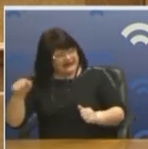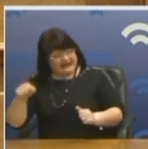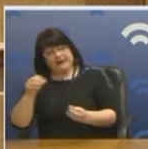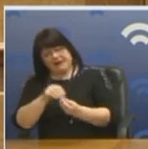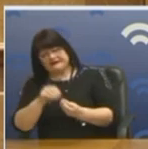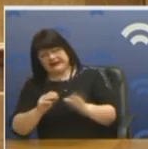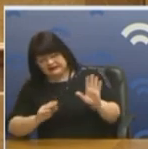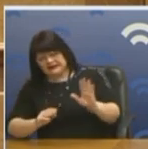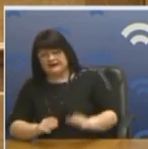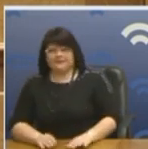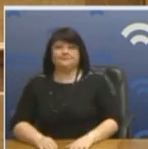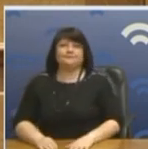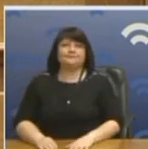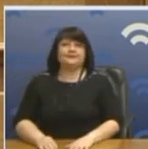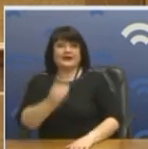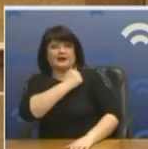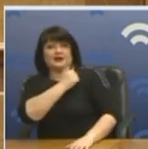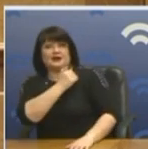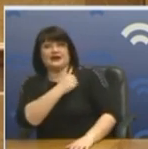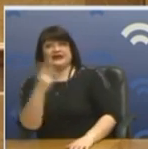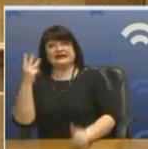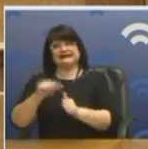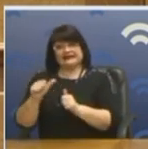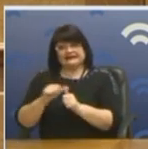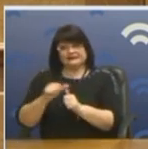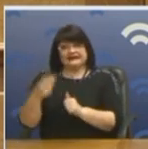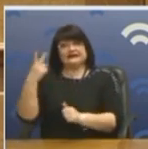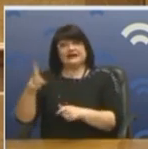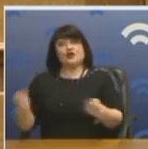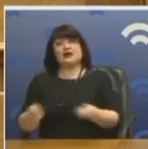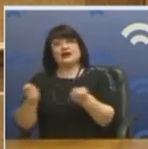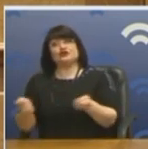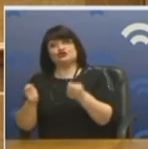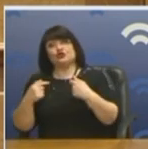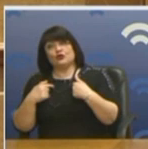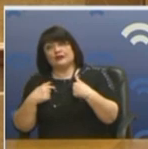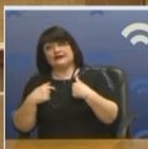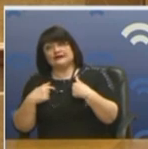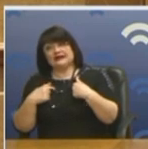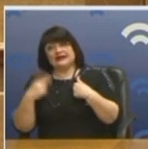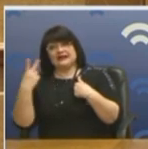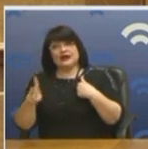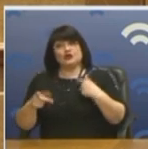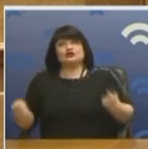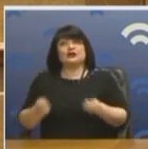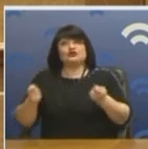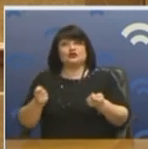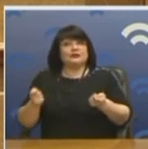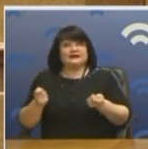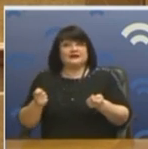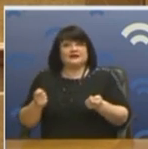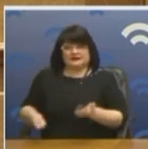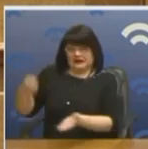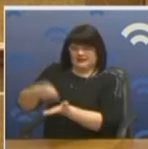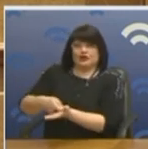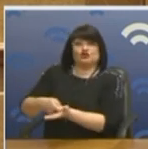εμένα, κύριε Πρωθυπουργέ, που σε τρεις μήνες θα μουρθείτε και στους 300 εργαζόμενους μου, ενώ δεν τζιράρω αυτούς τους χρόνους, αυτούς τους μήνες. Δεν βγάζω χρήματα να πειρώσω το δώρο